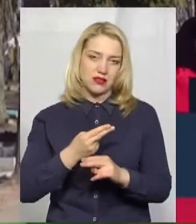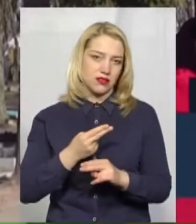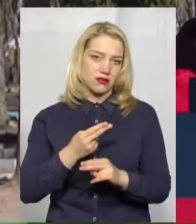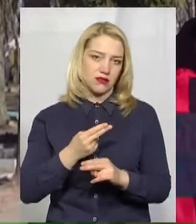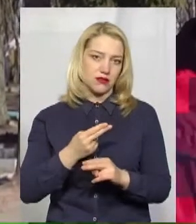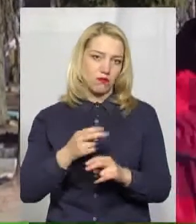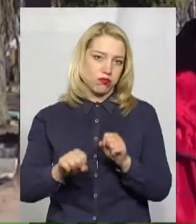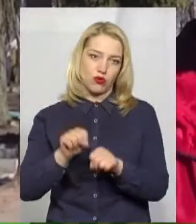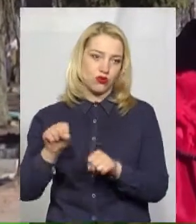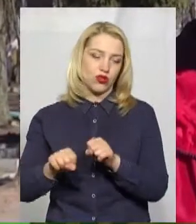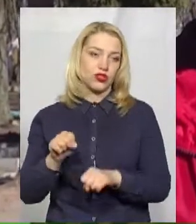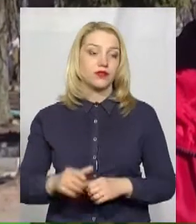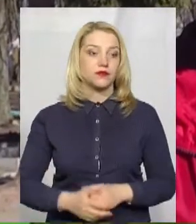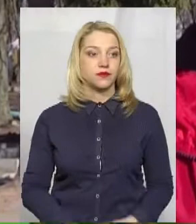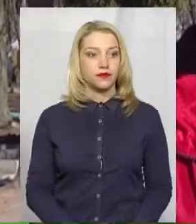сказати, без порушень.